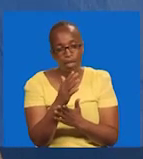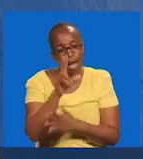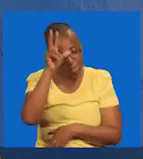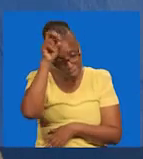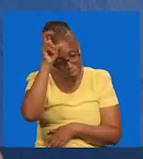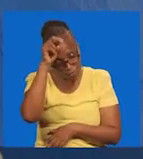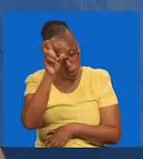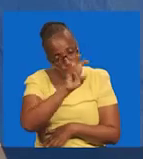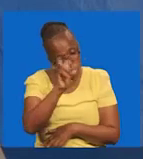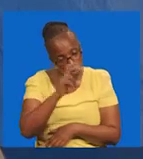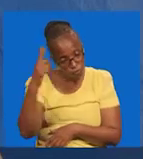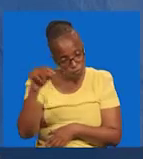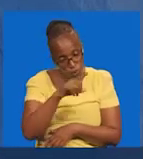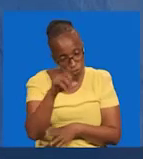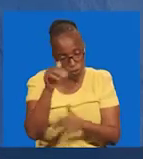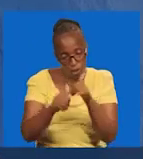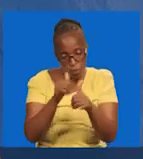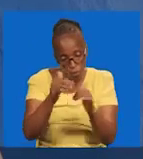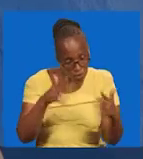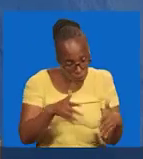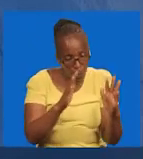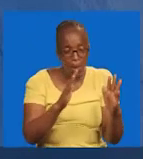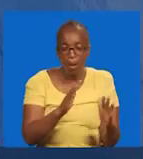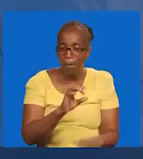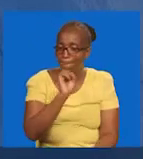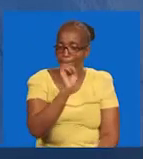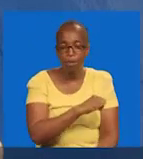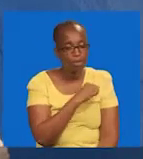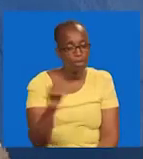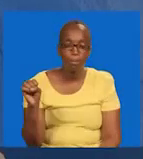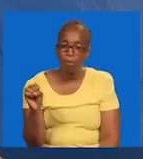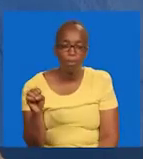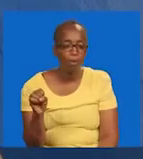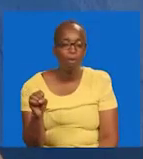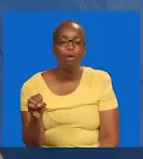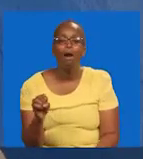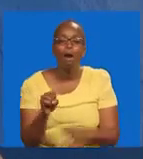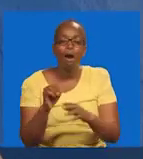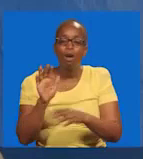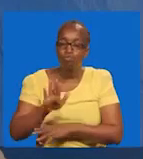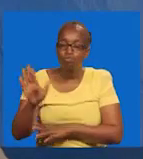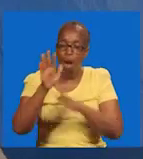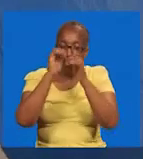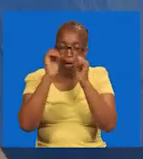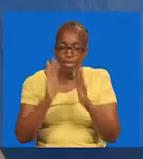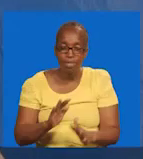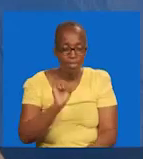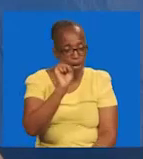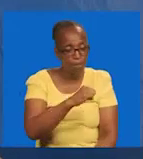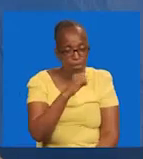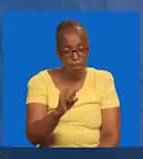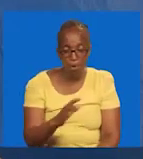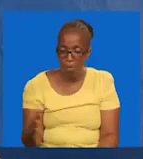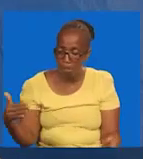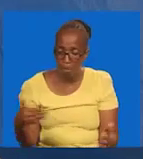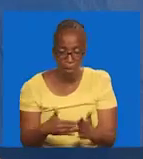Shetani ya kutafute na njiwe gani. Kweli kabisa. Hata weweza na kukuzulia. Baraka zako.